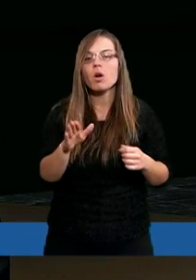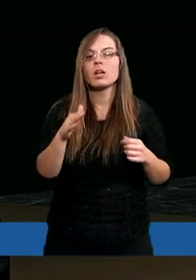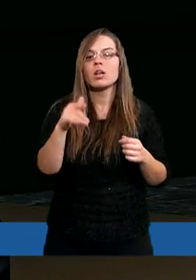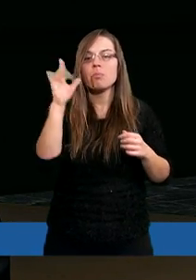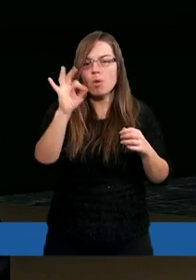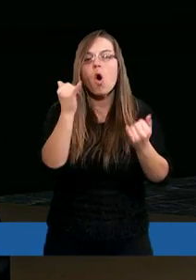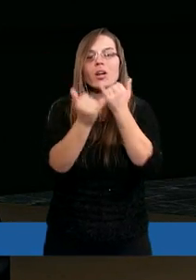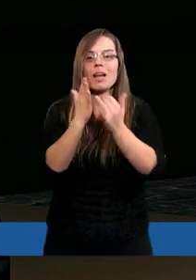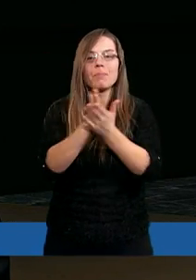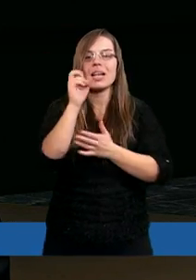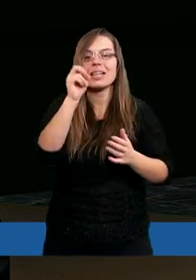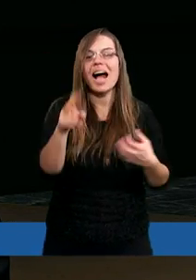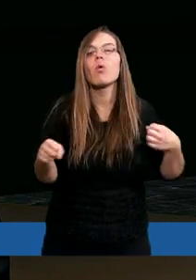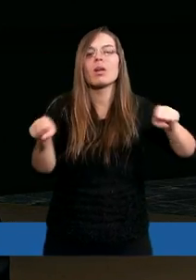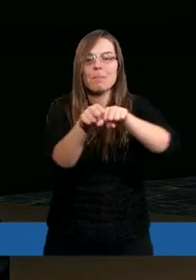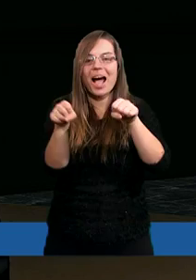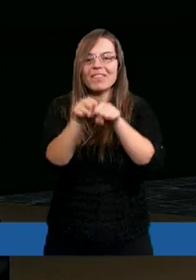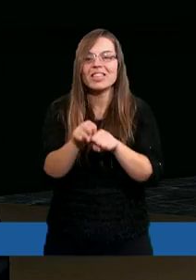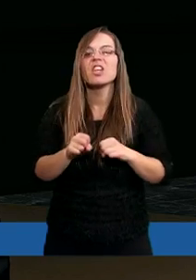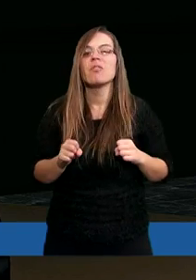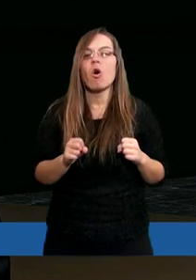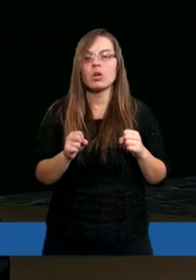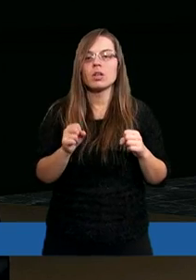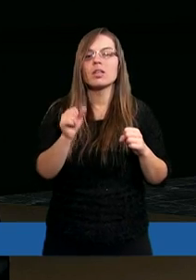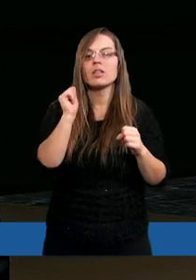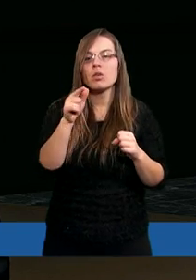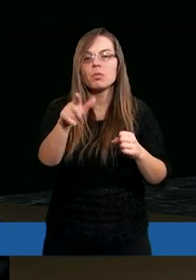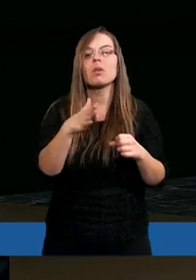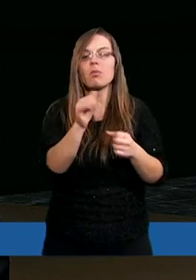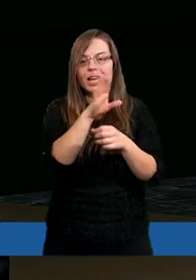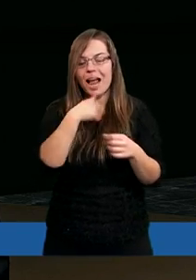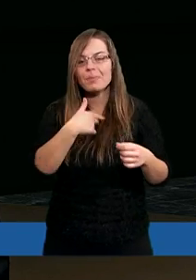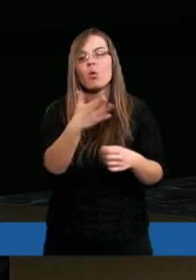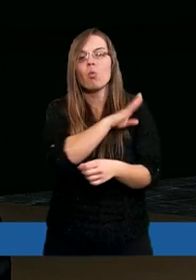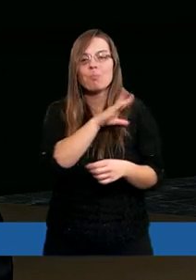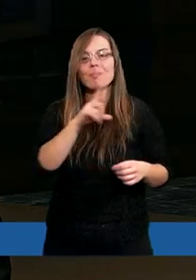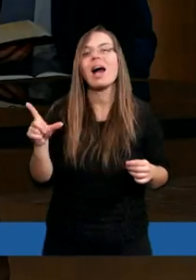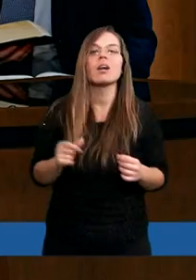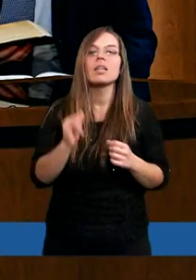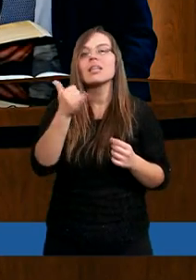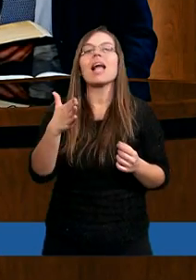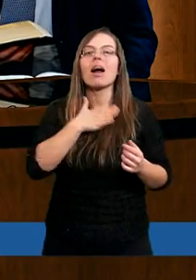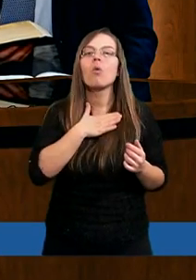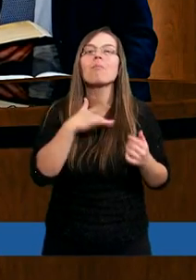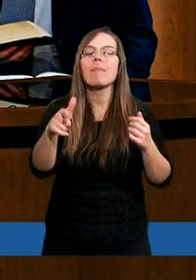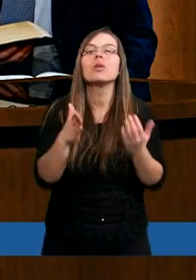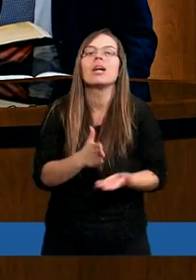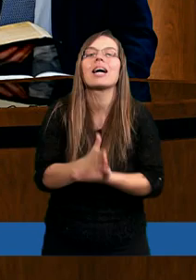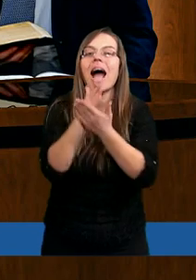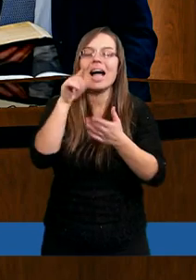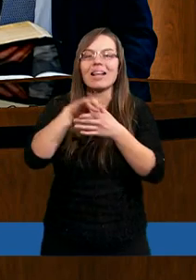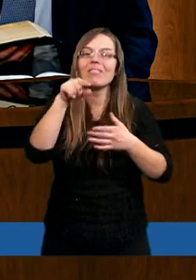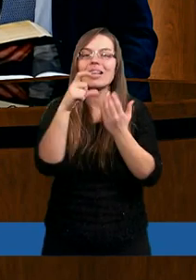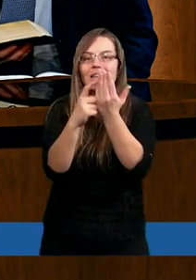bo jeśli przez zakon jest sprawiedliwość, gdy Chrystus darem nie umarł. Jaką myśl wyraża